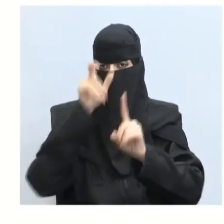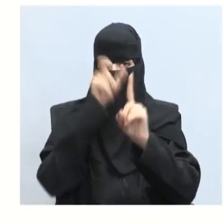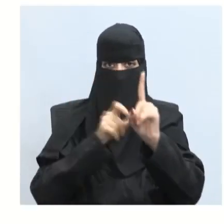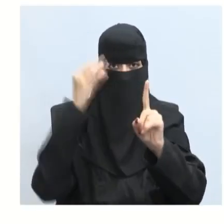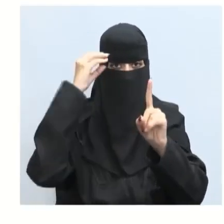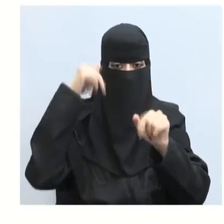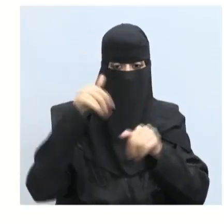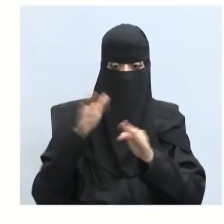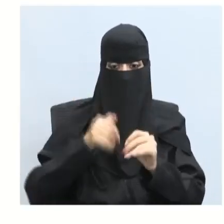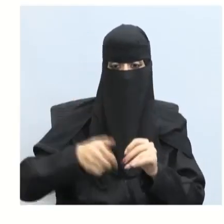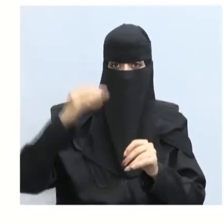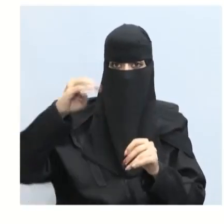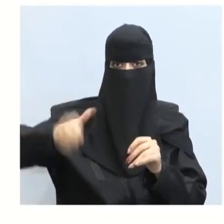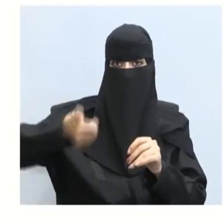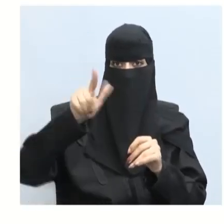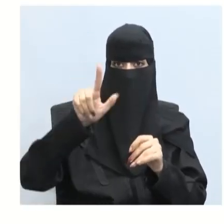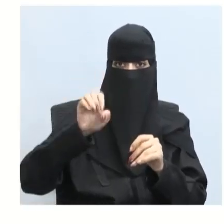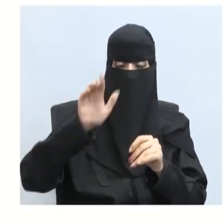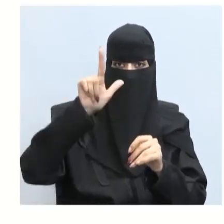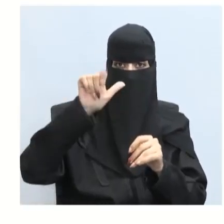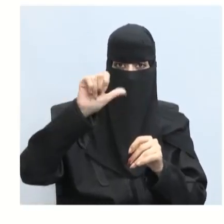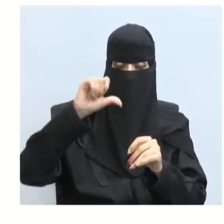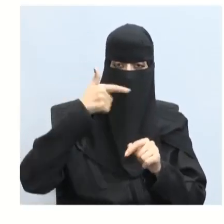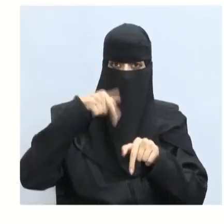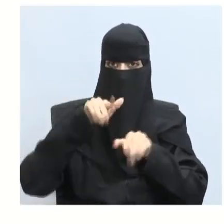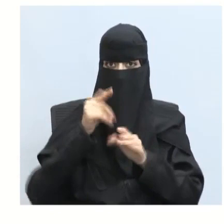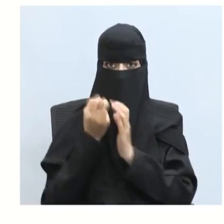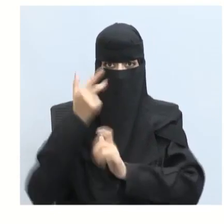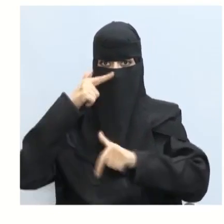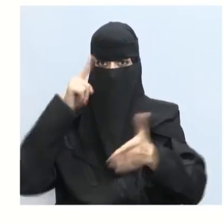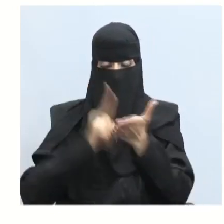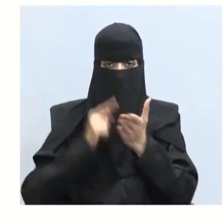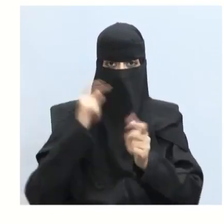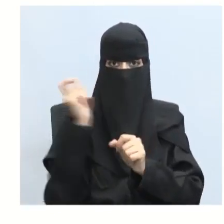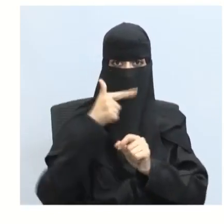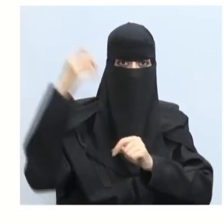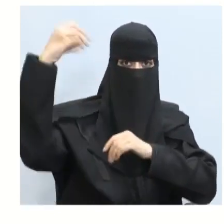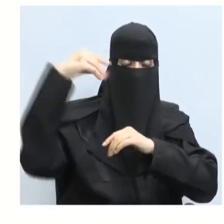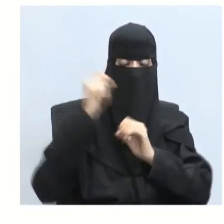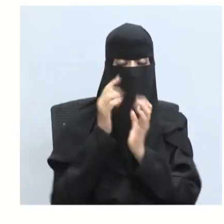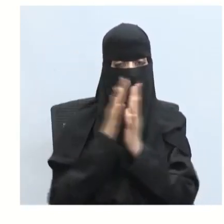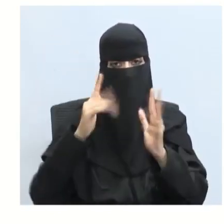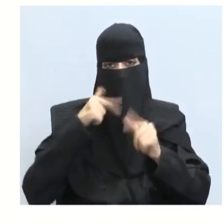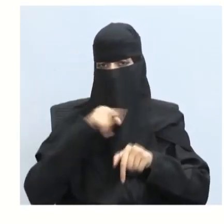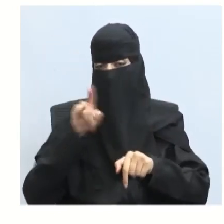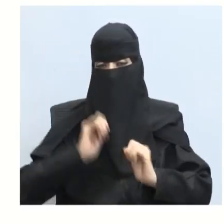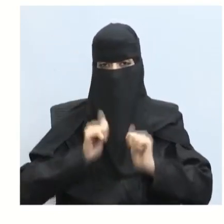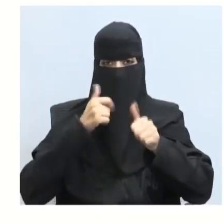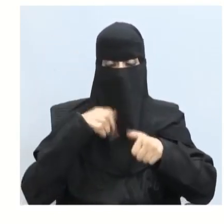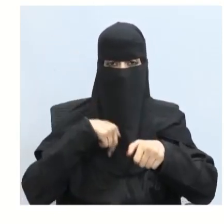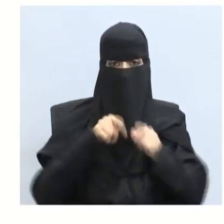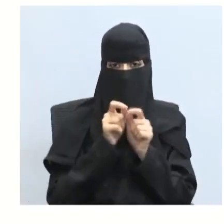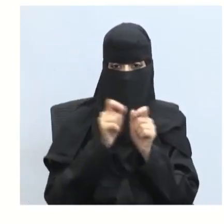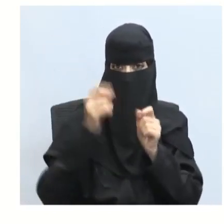العالم غاليليو حيث استنتج أن سرعة الضوء كبيرة جدا ولا يمكن قياسها عبر مسافة